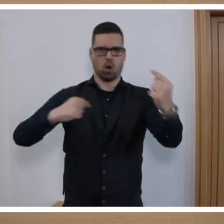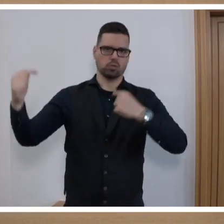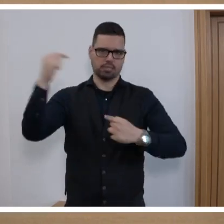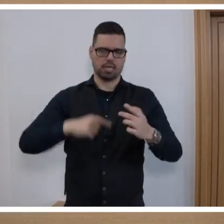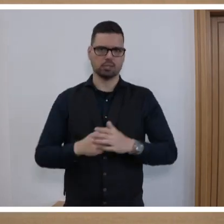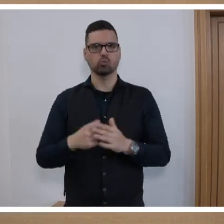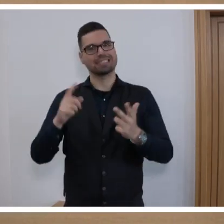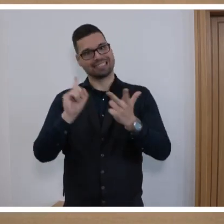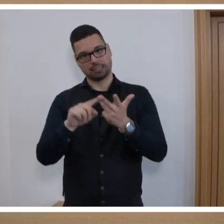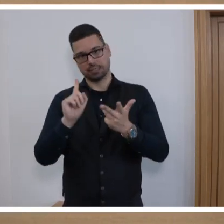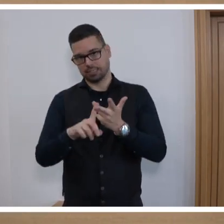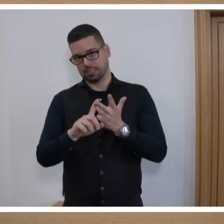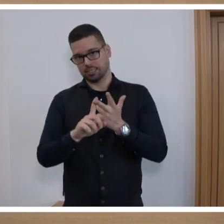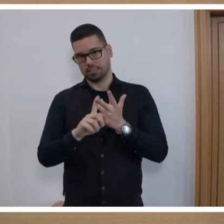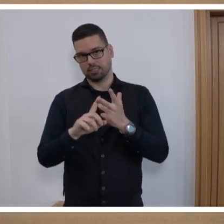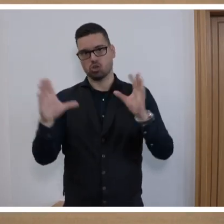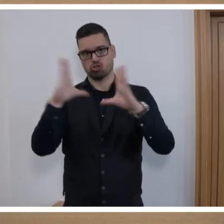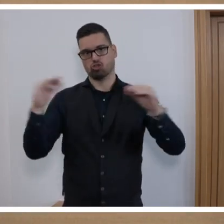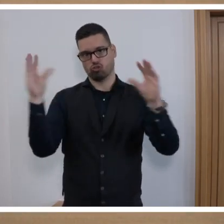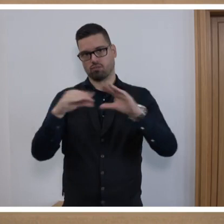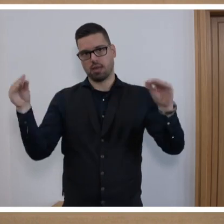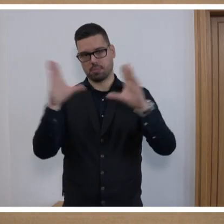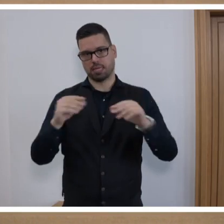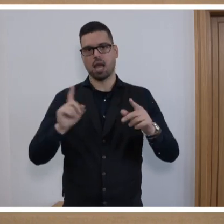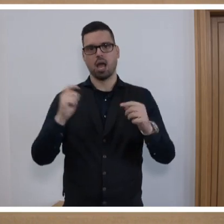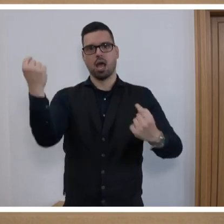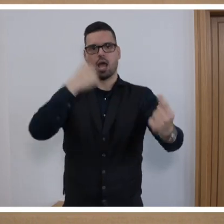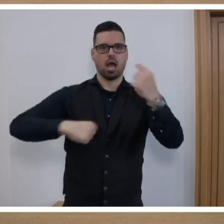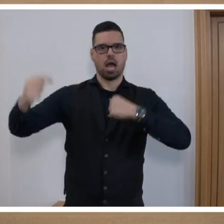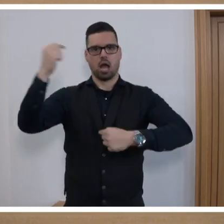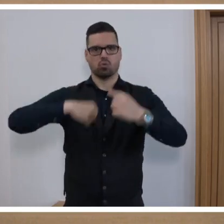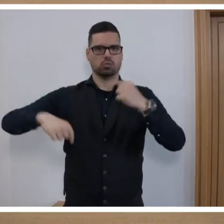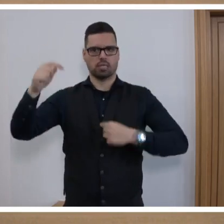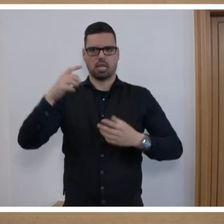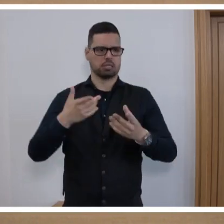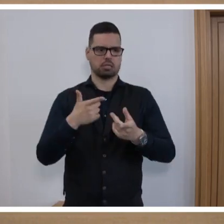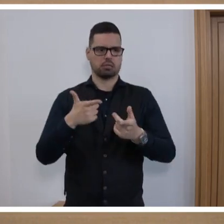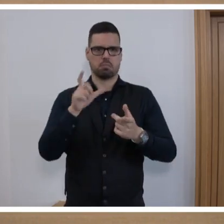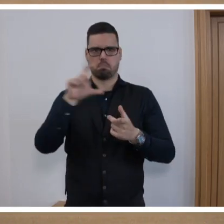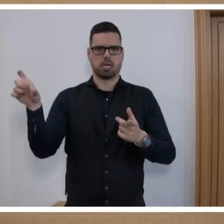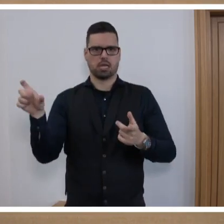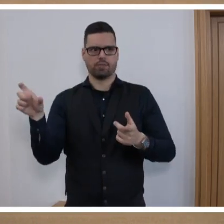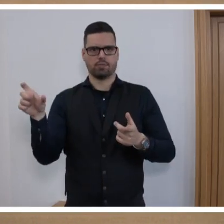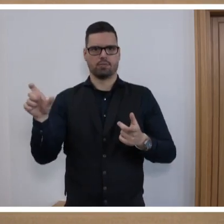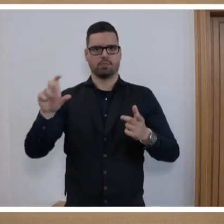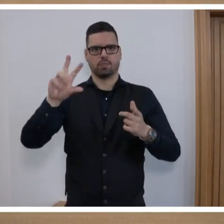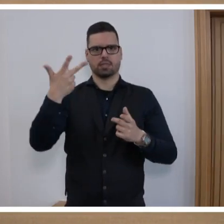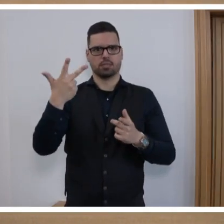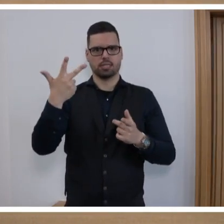Und drittens, dass Sie also einen schwammigen Ausländerbegriff verwendet haben. Ich komme da mal zu dem Dritten.